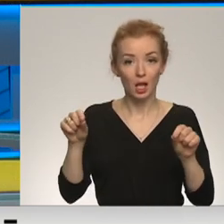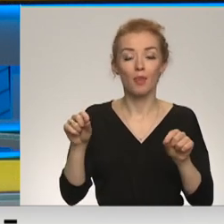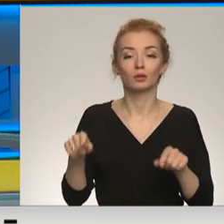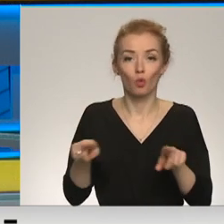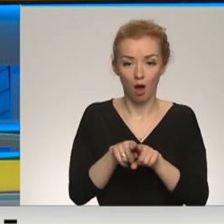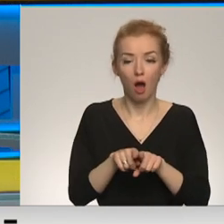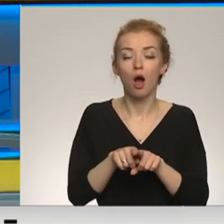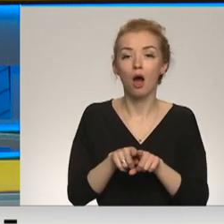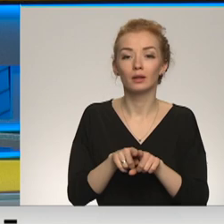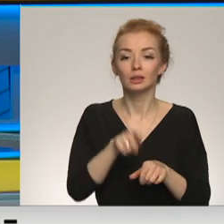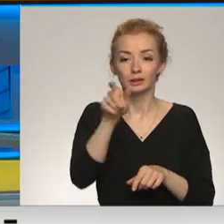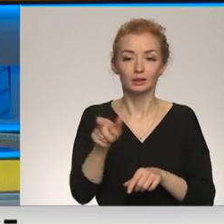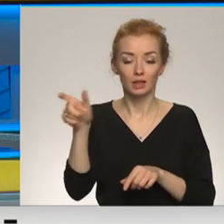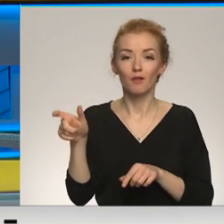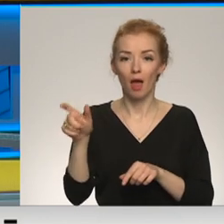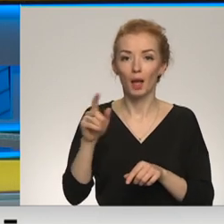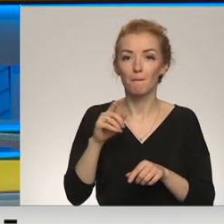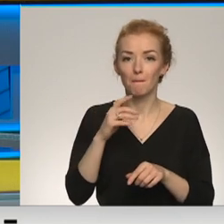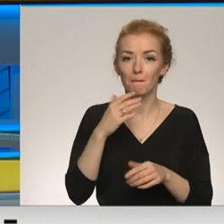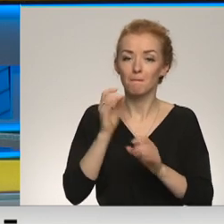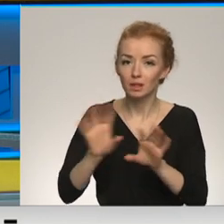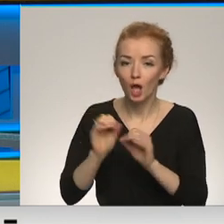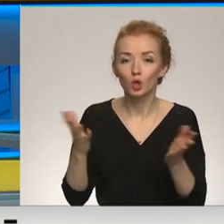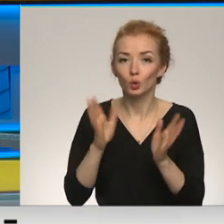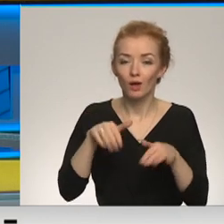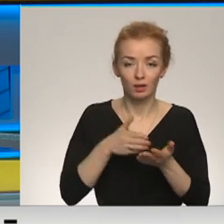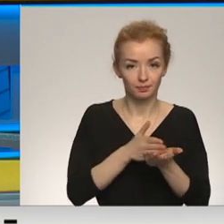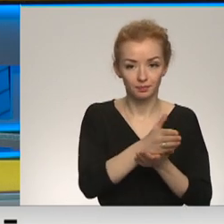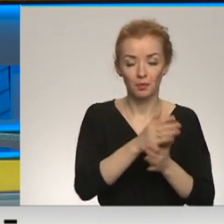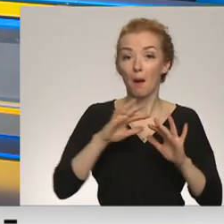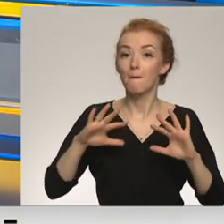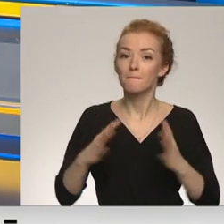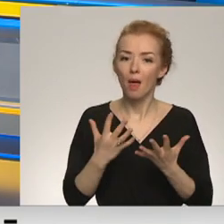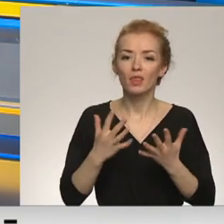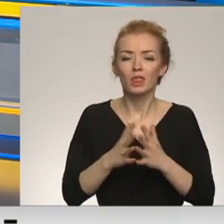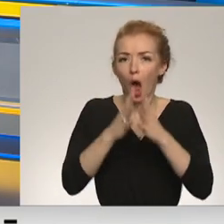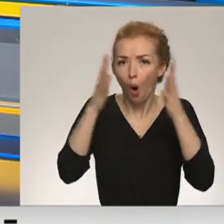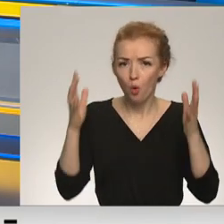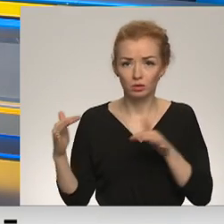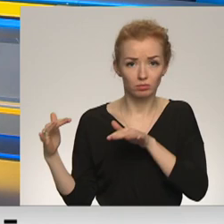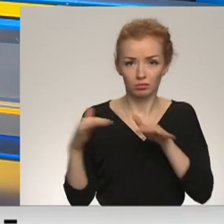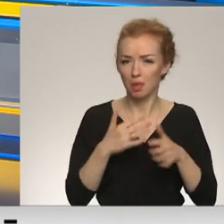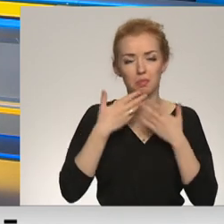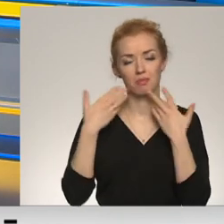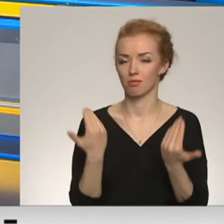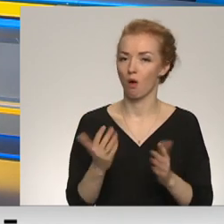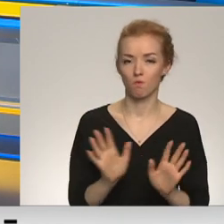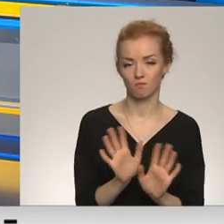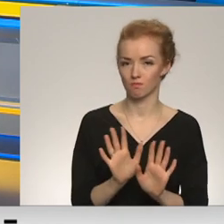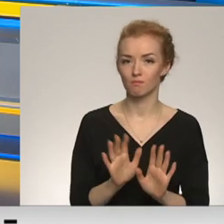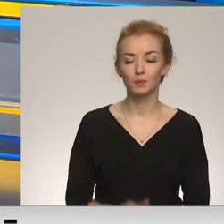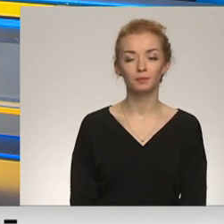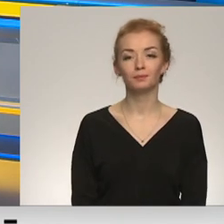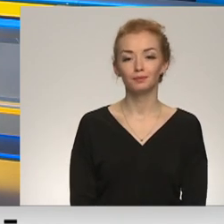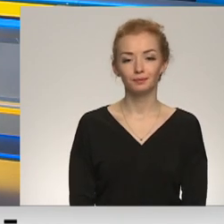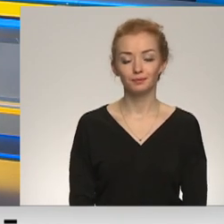kurš arī cilvēkus orientē, kur viņi var doties, kur viņus var izmetināt. Zīņas par būtisku pieplūdumu šobrīd nav? Nē, par ļoti būtisku pieplūdumu zīņas